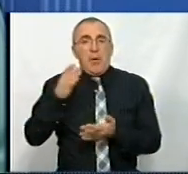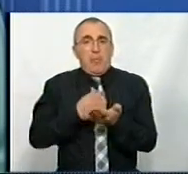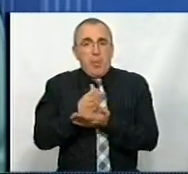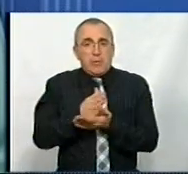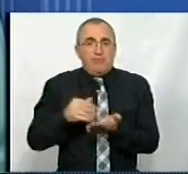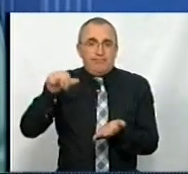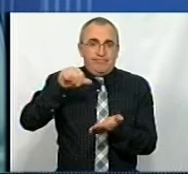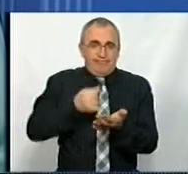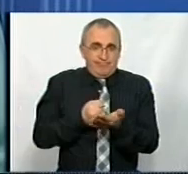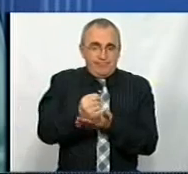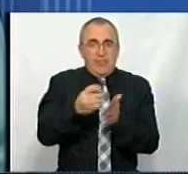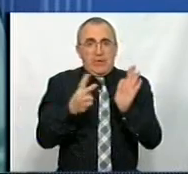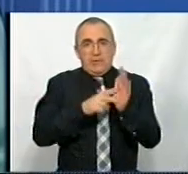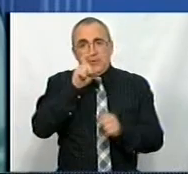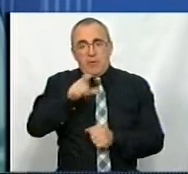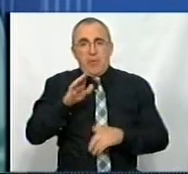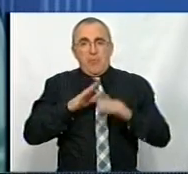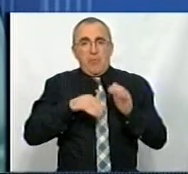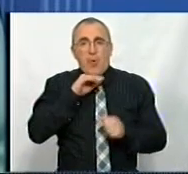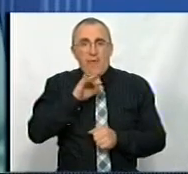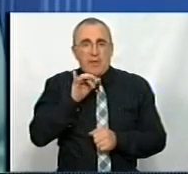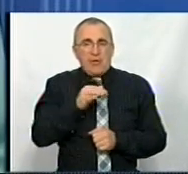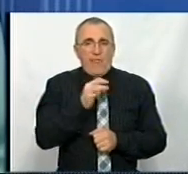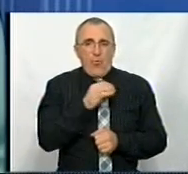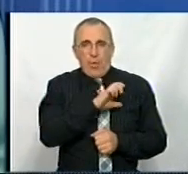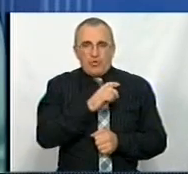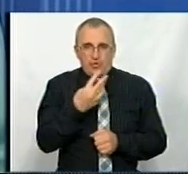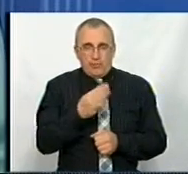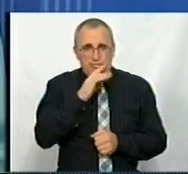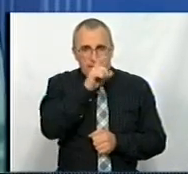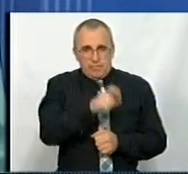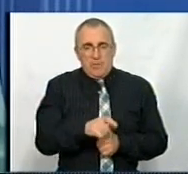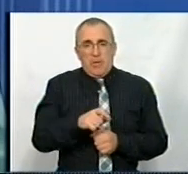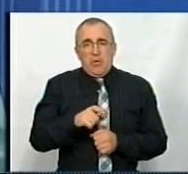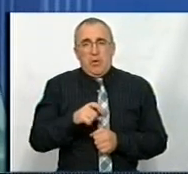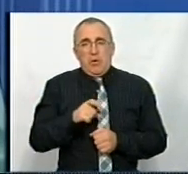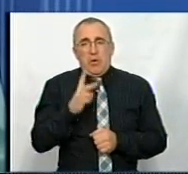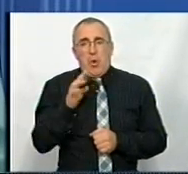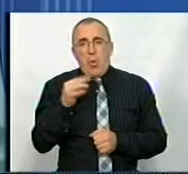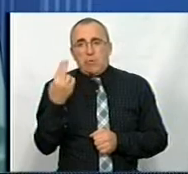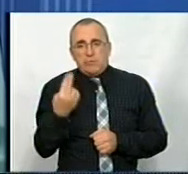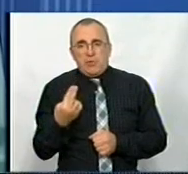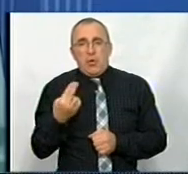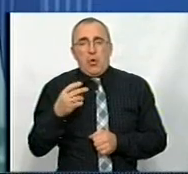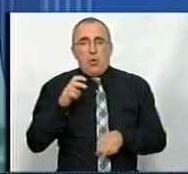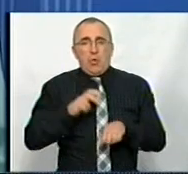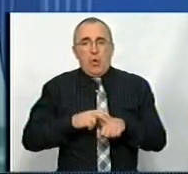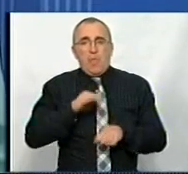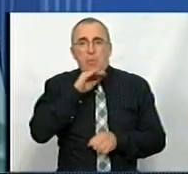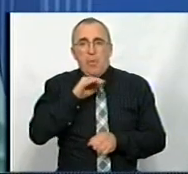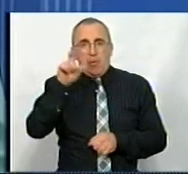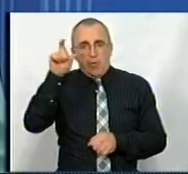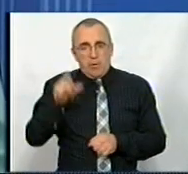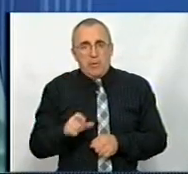кандидатів. Доктор історичних наук професор Анна Дефорж, кандидат хімічних наук доцент Євген Клотц, доктор філологічних наук професор